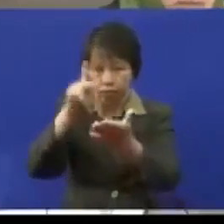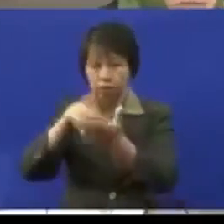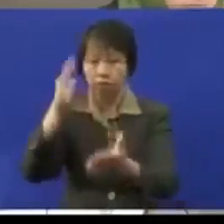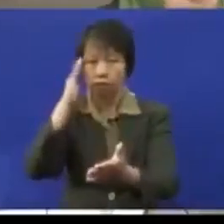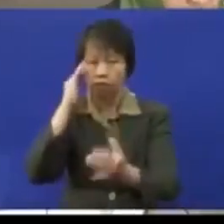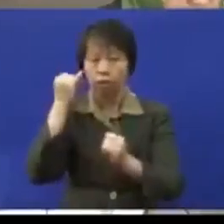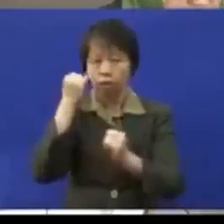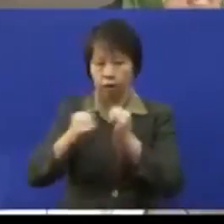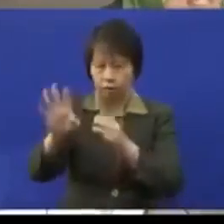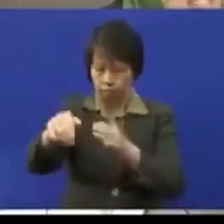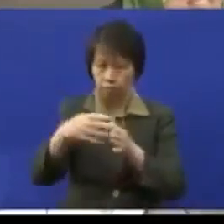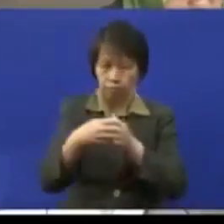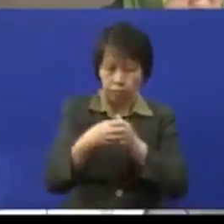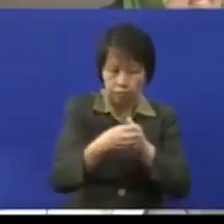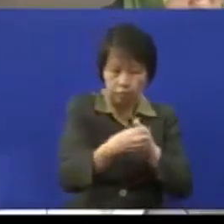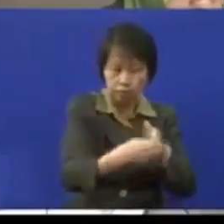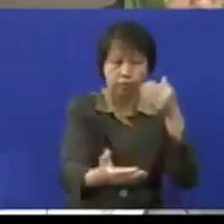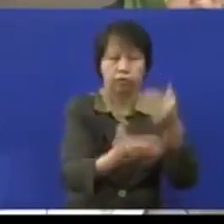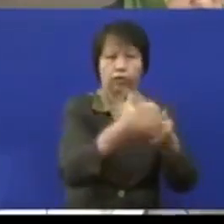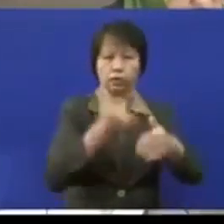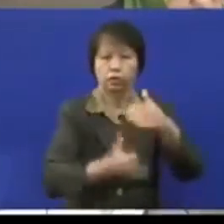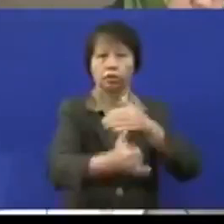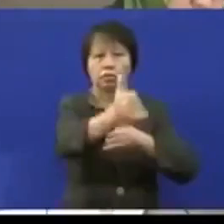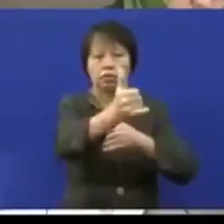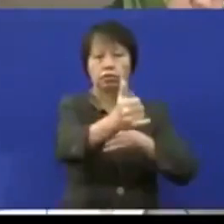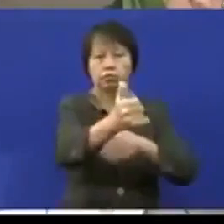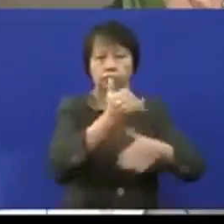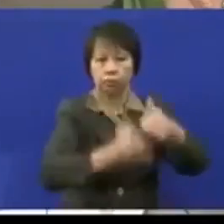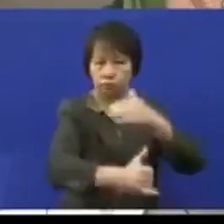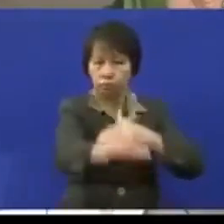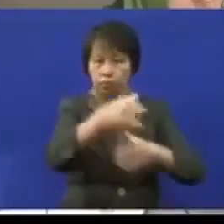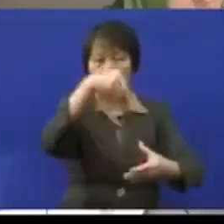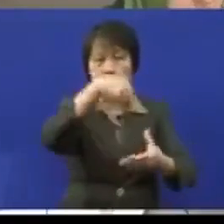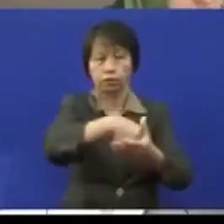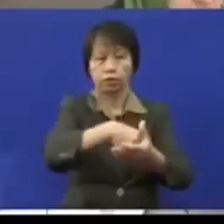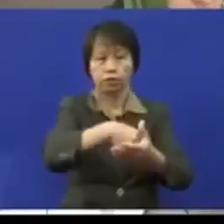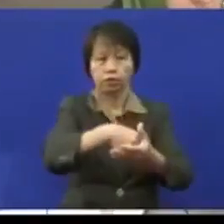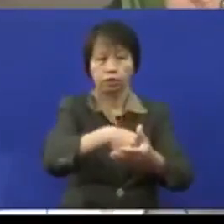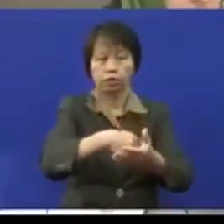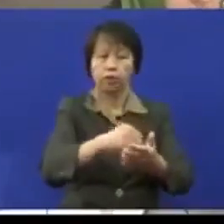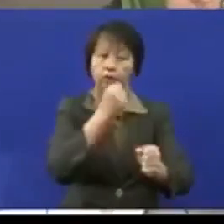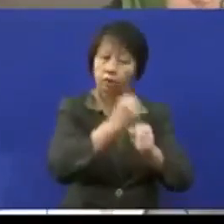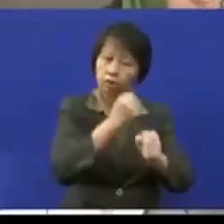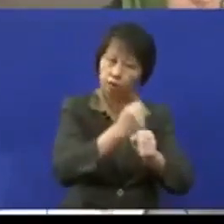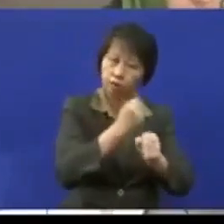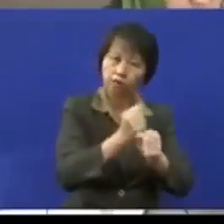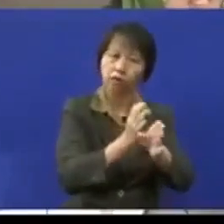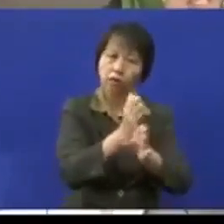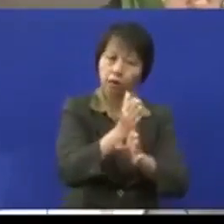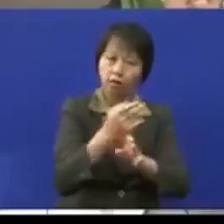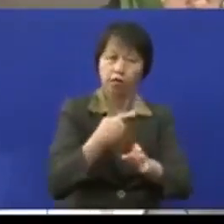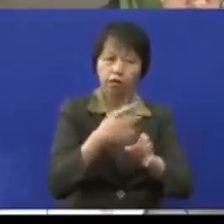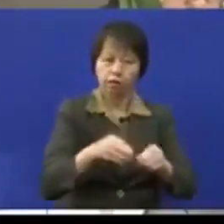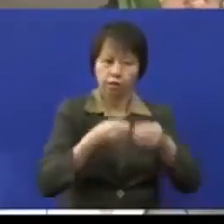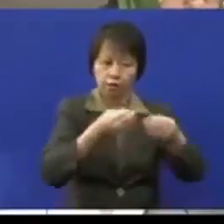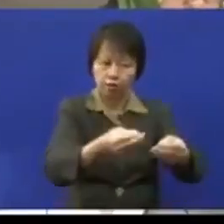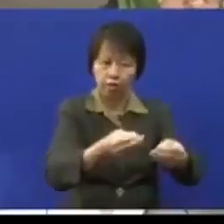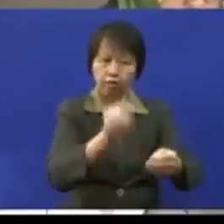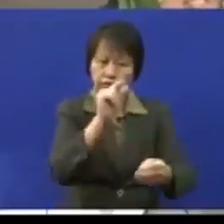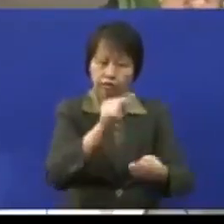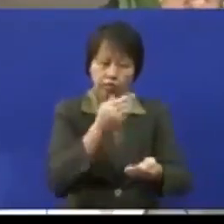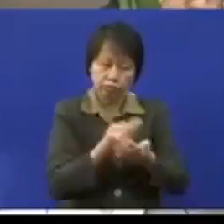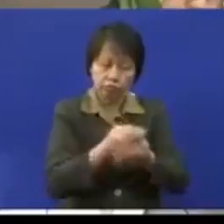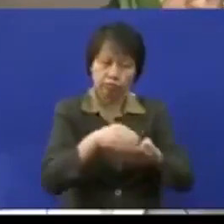akhirnya dibimbing sehingga boleh dimasukkan dalam sektor pekerjaan dengan kita memberikan mereka sedikit